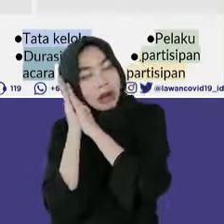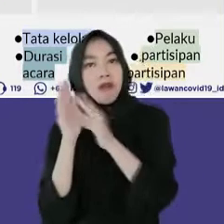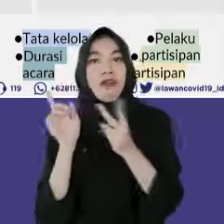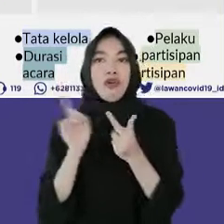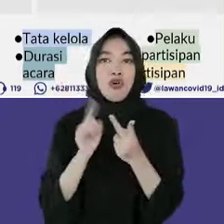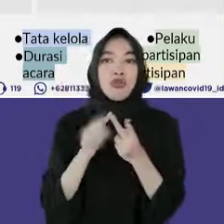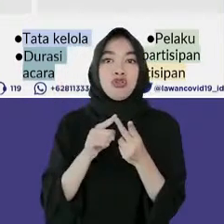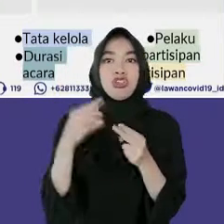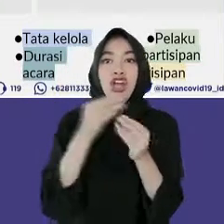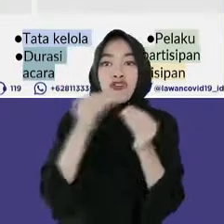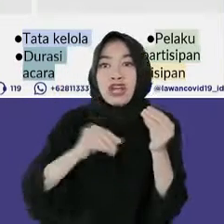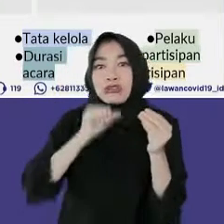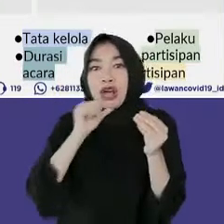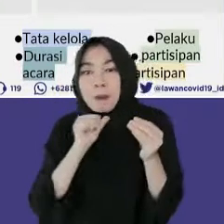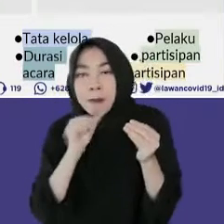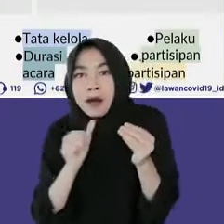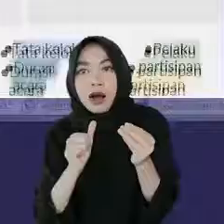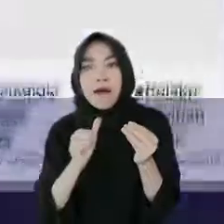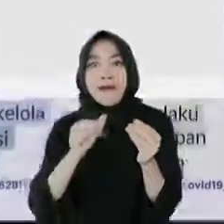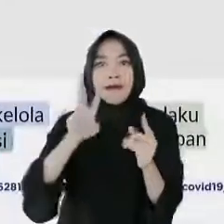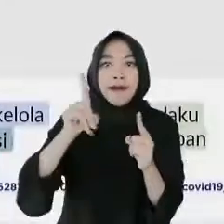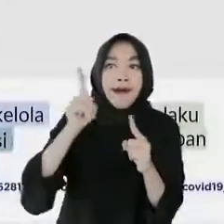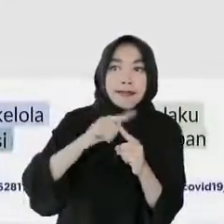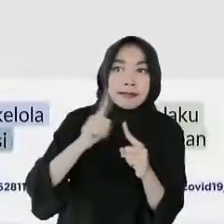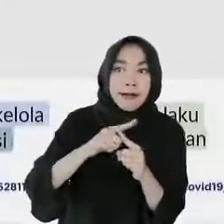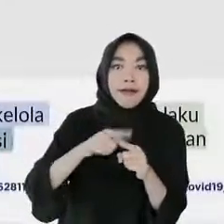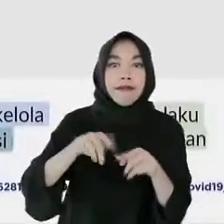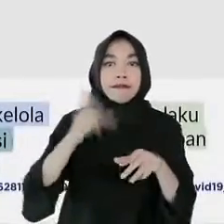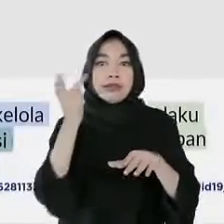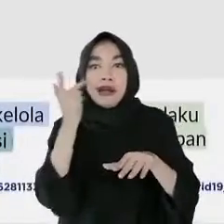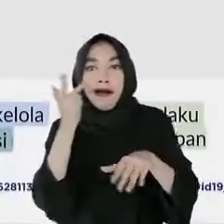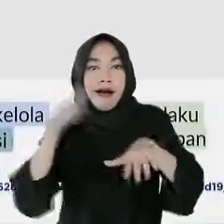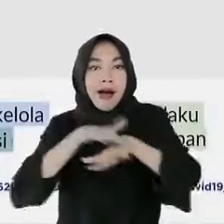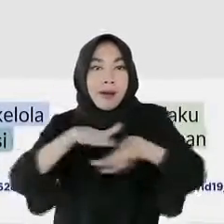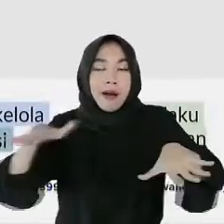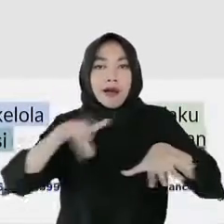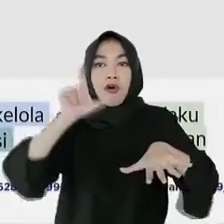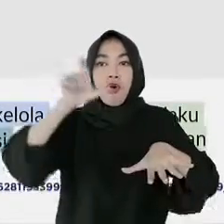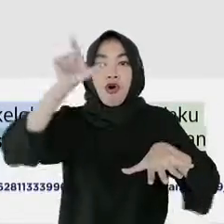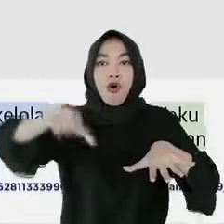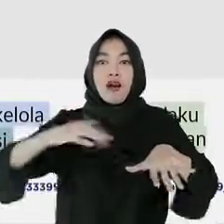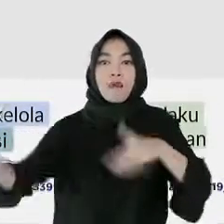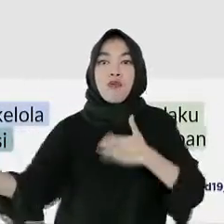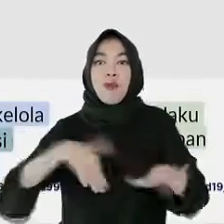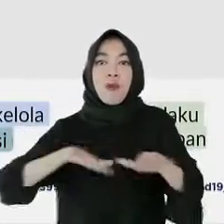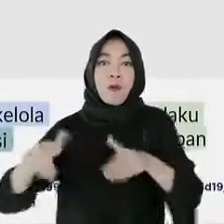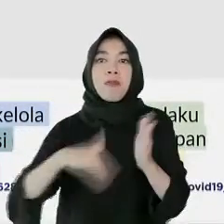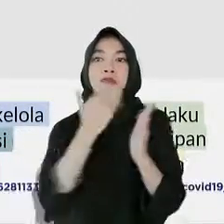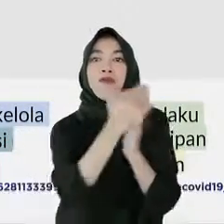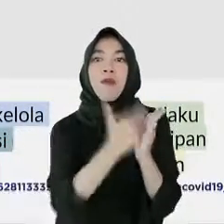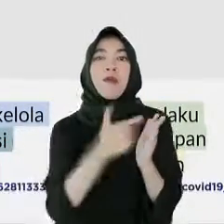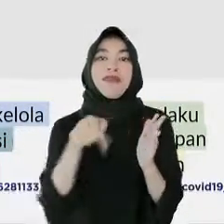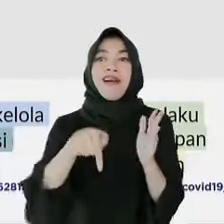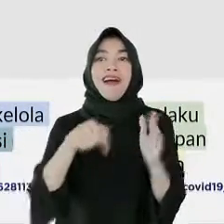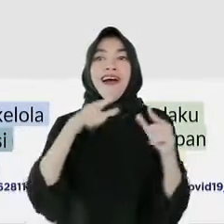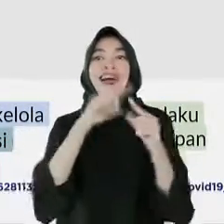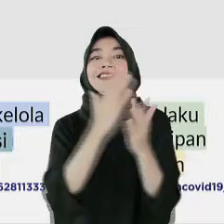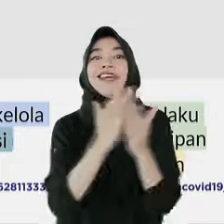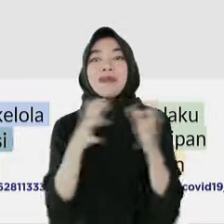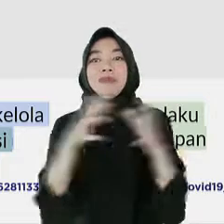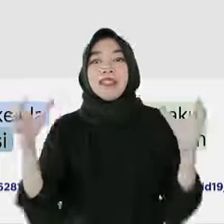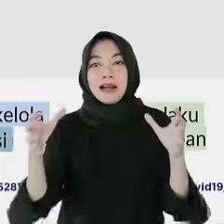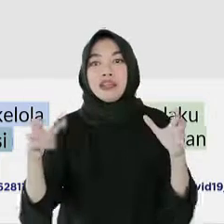penyusunan staff, sistem ticketing, keamanan, dan mobilitas jarak jauh. Contoh jenis ini